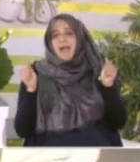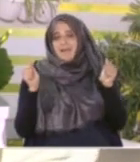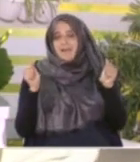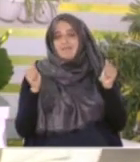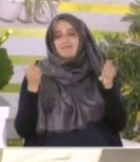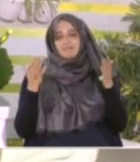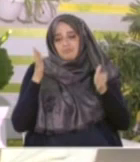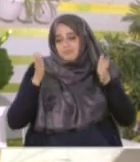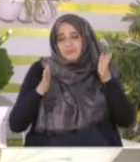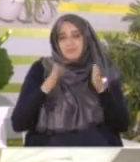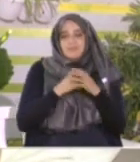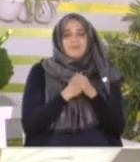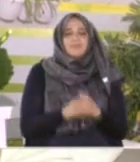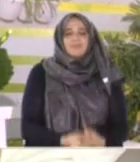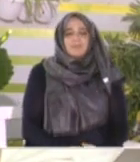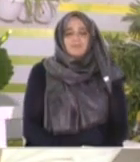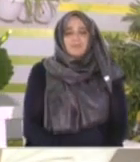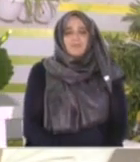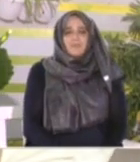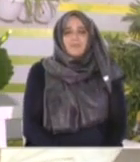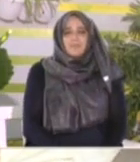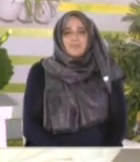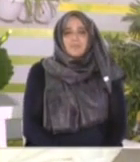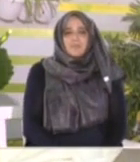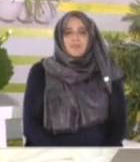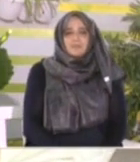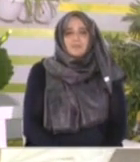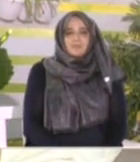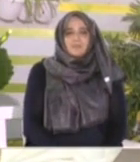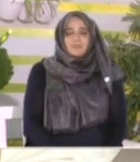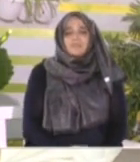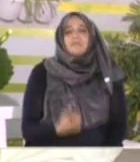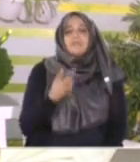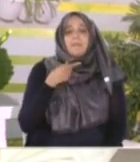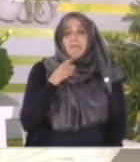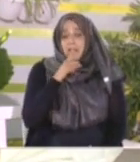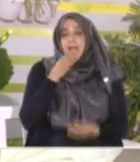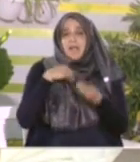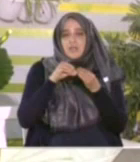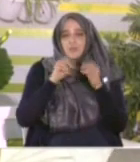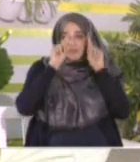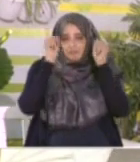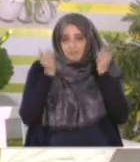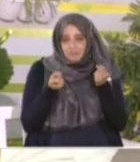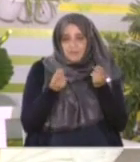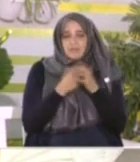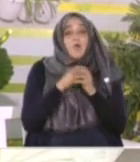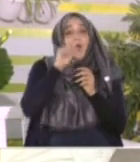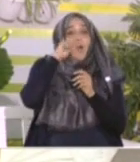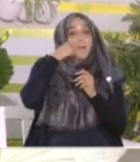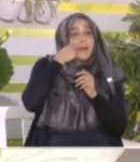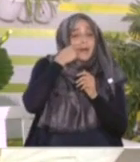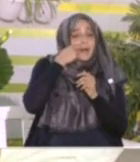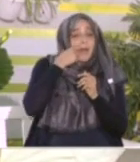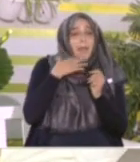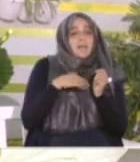معينة يعرفها الجميع ولكن بالمناسبة افتحوا قوسا عمر بالخطاب